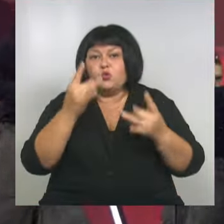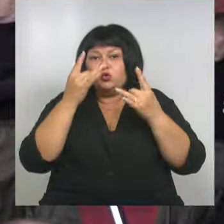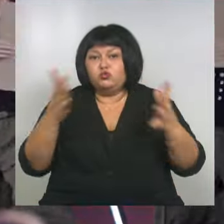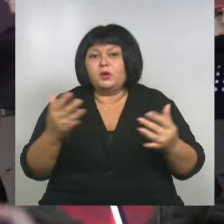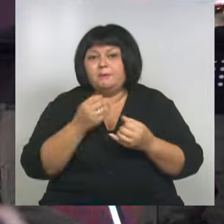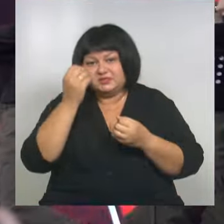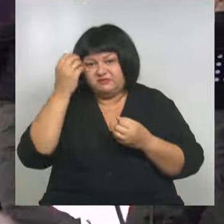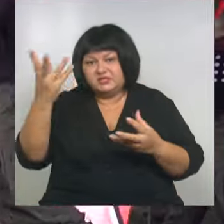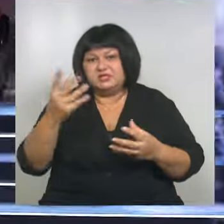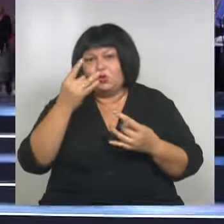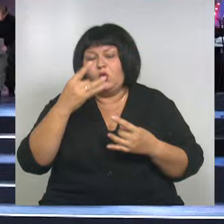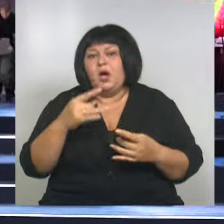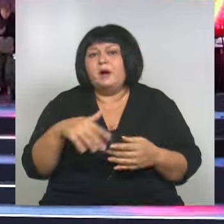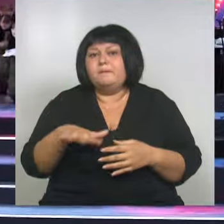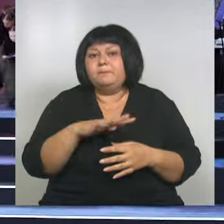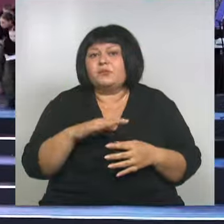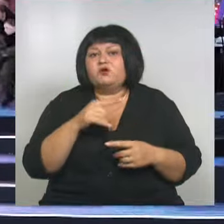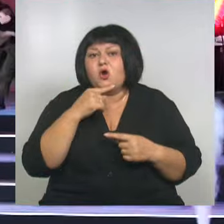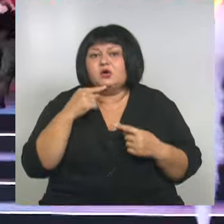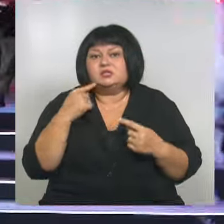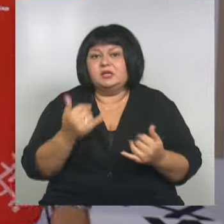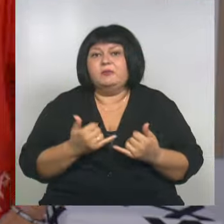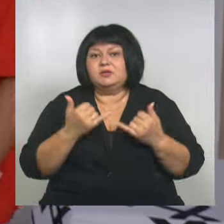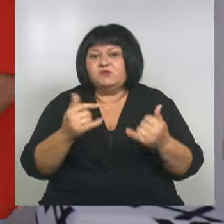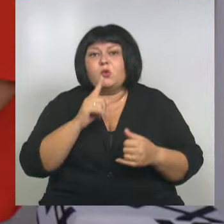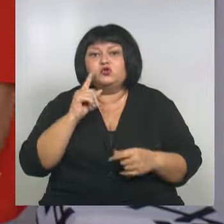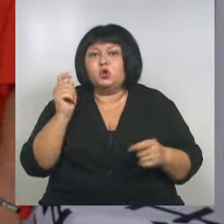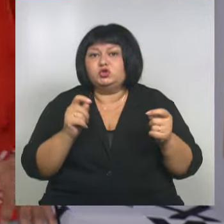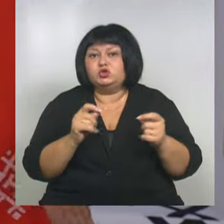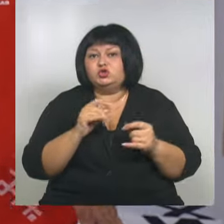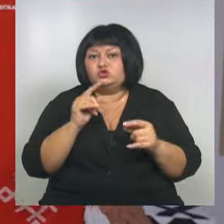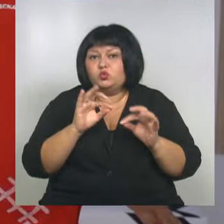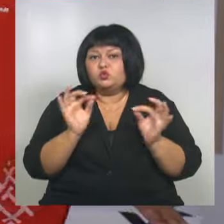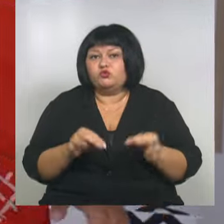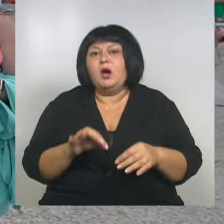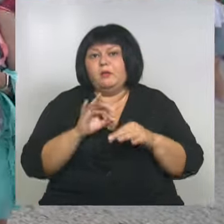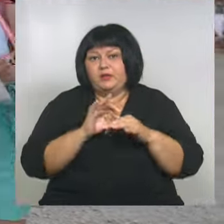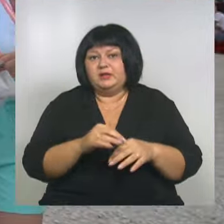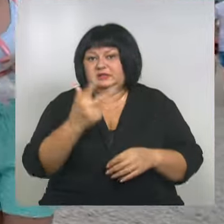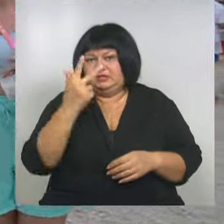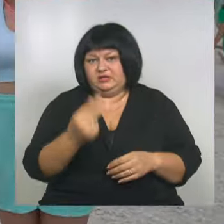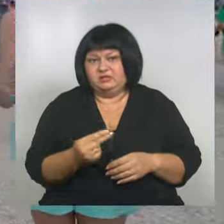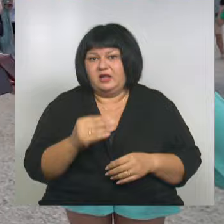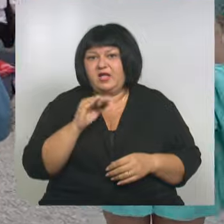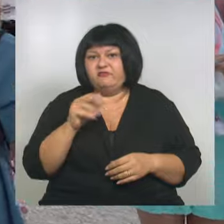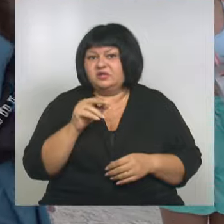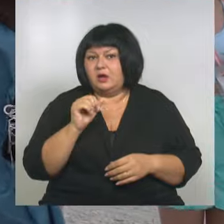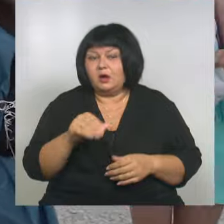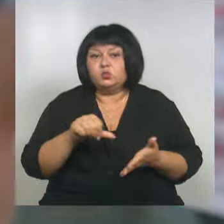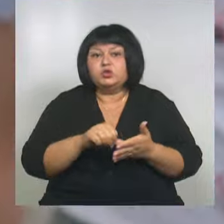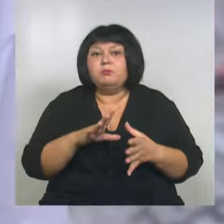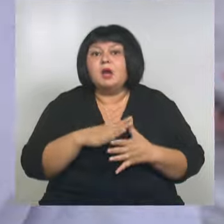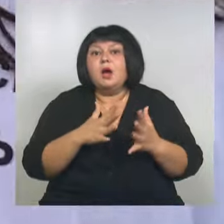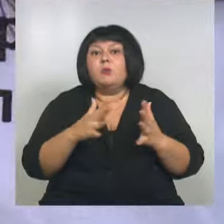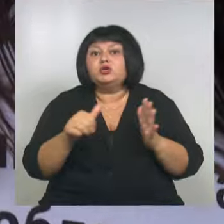-просветительское событие России посвященное молодому искусству фестиваль Таврида Арт проходил три дня. Его участниками стали более